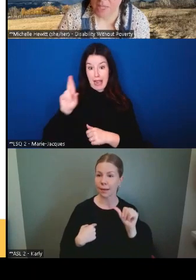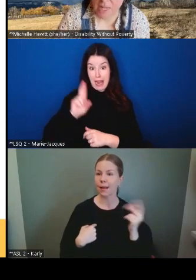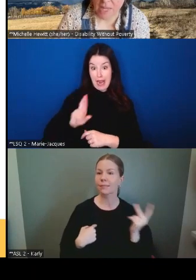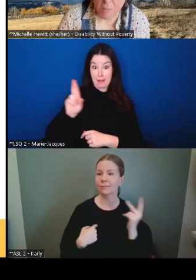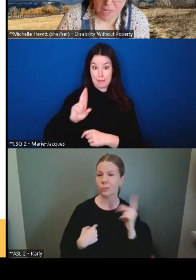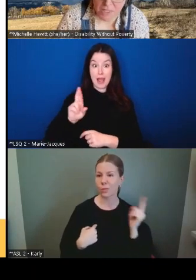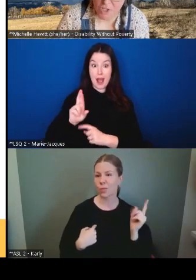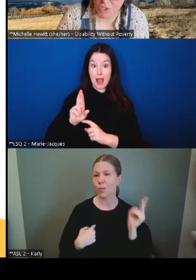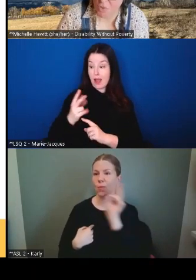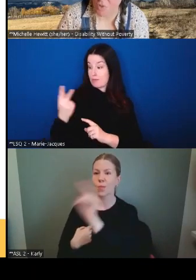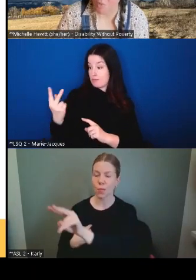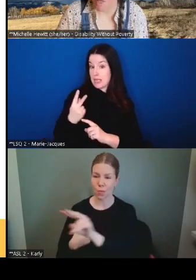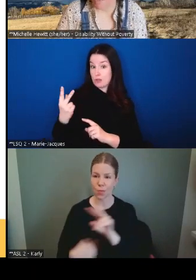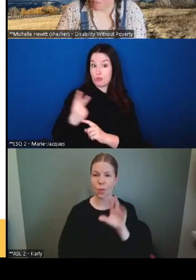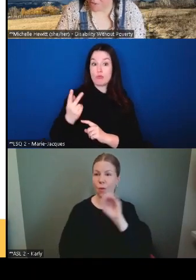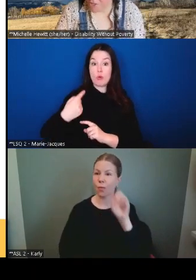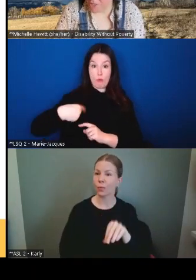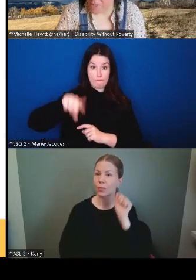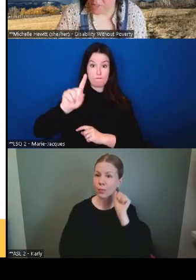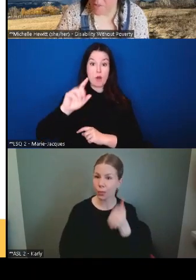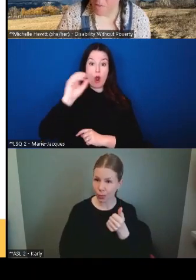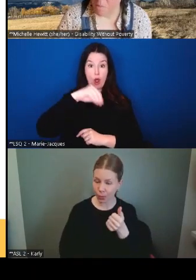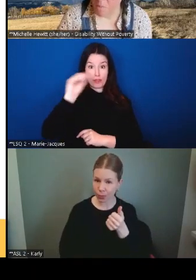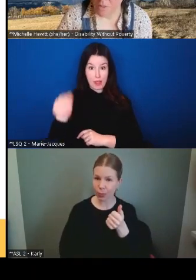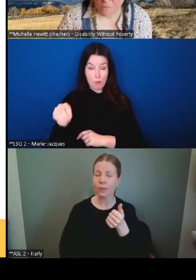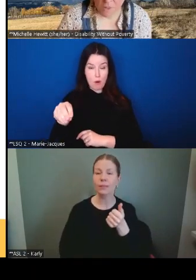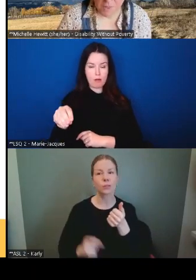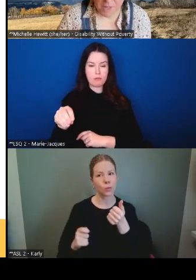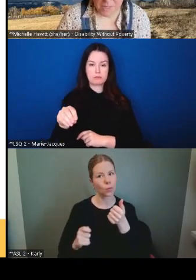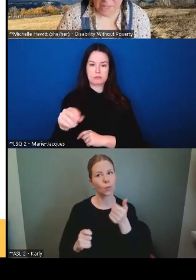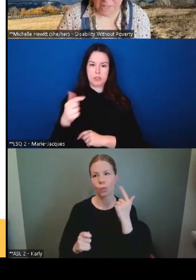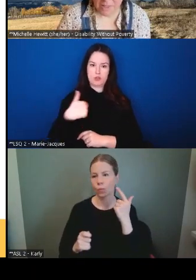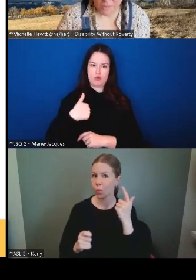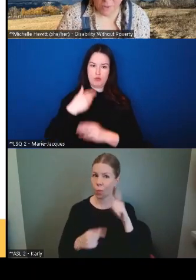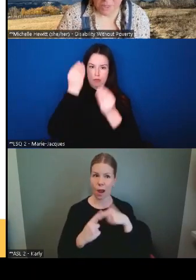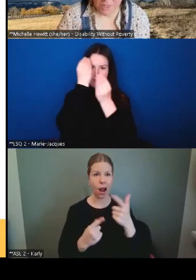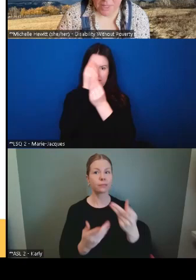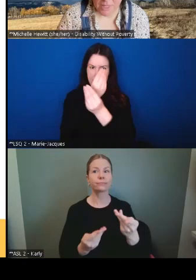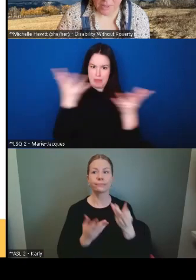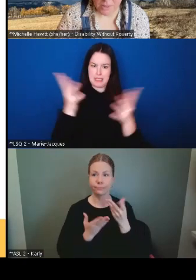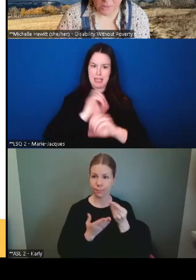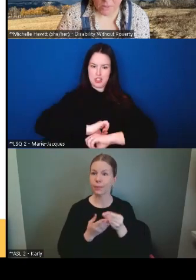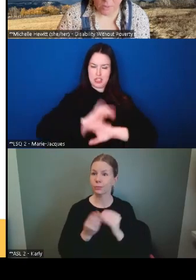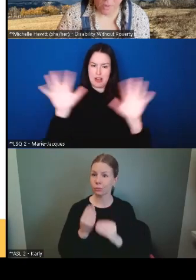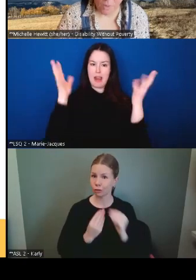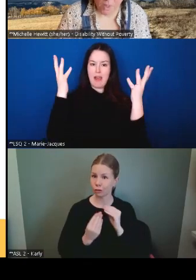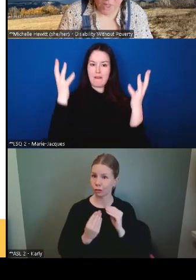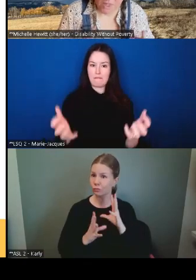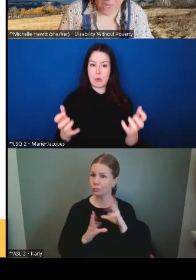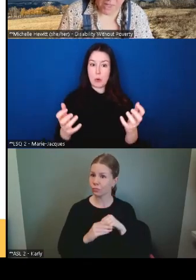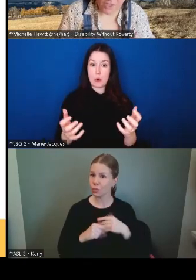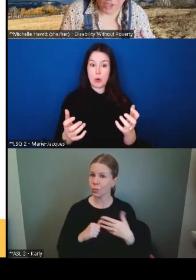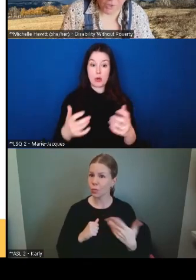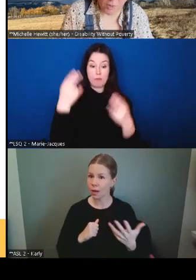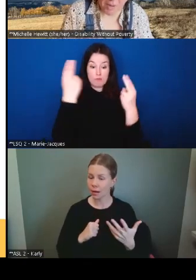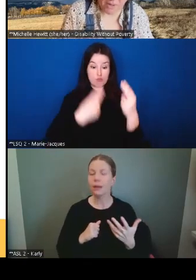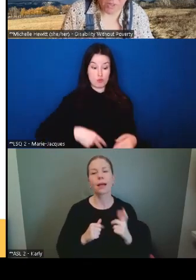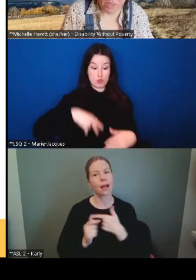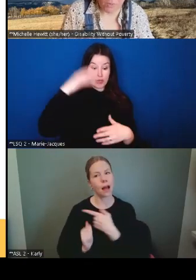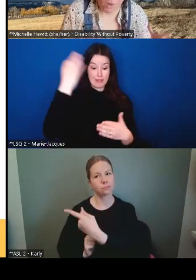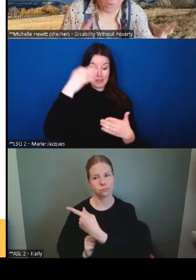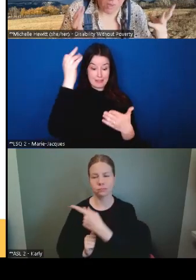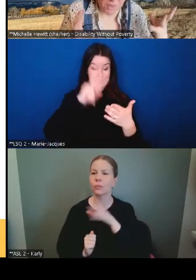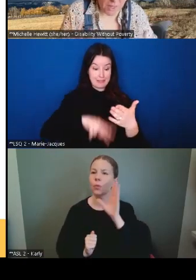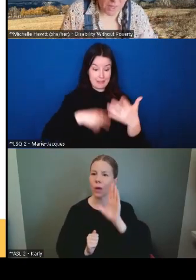demain et nous avons l'intention de communiquer notre message clairement aux élus dès que la lecture du budget va avoir lieu,